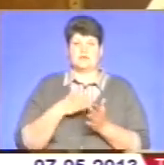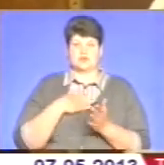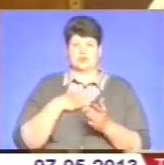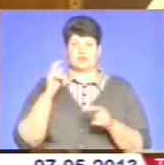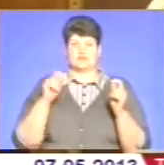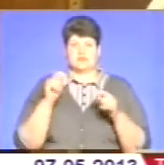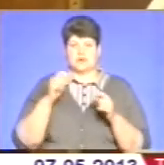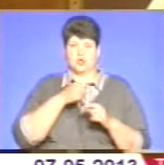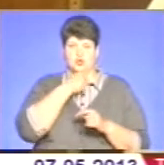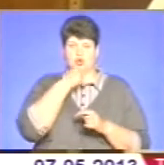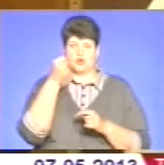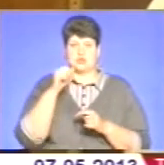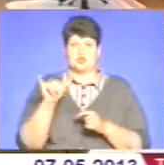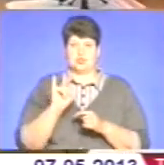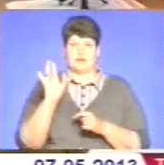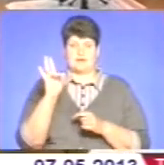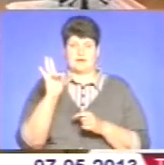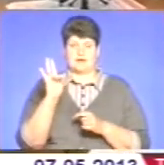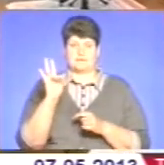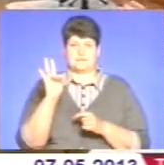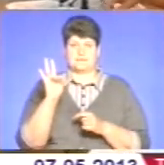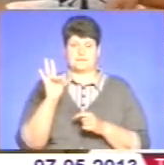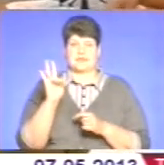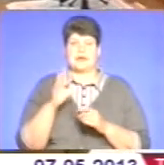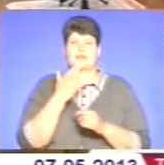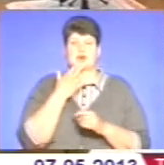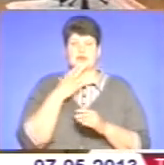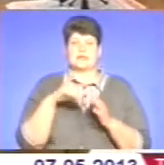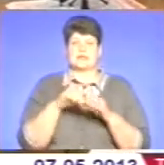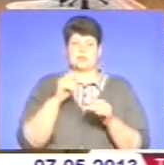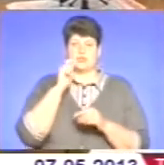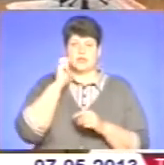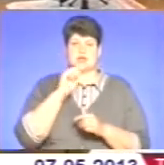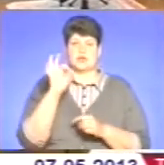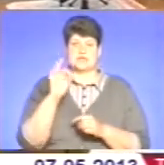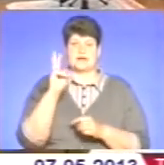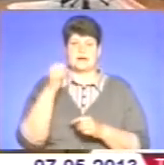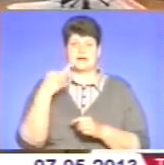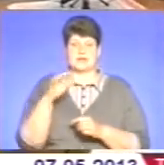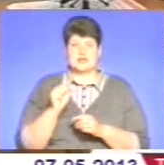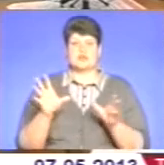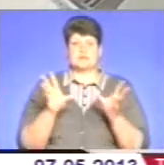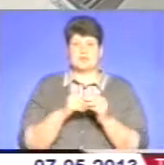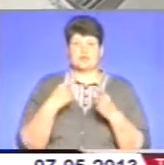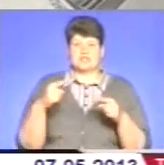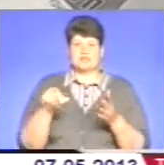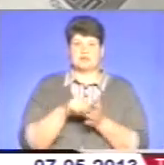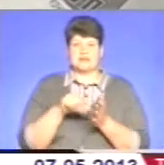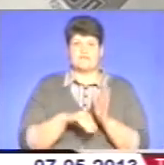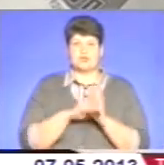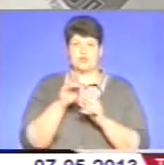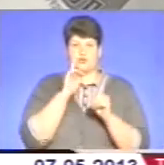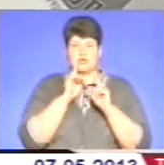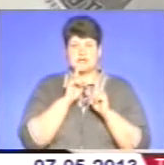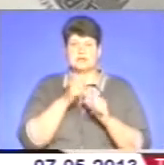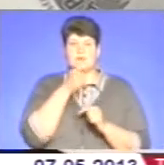фестивалі вже дорослі субота і неділя. Народний депутат України Олексій Кайдана оголосив, що спільно з іншими представниками Верховної Ради